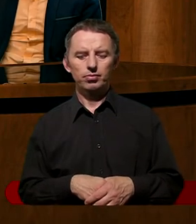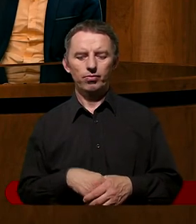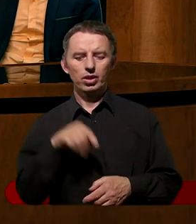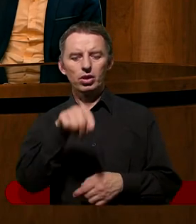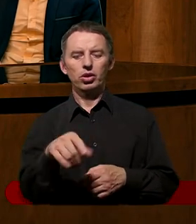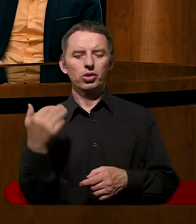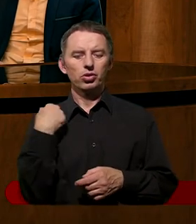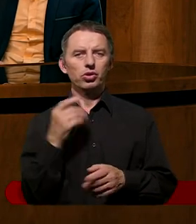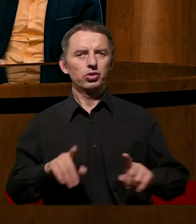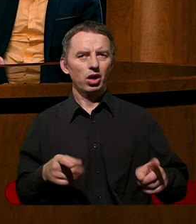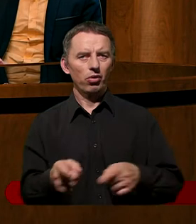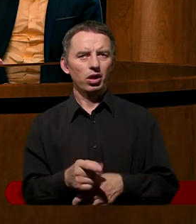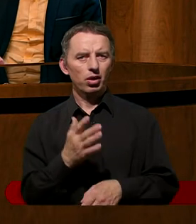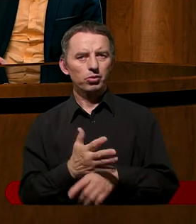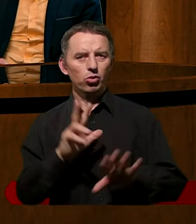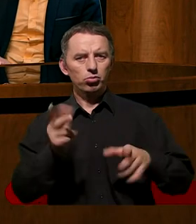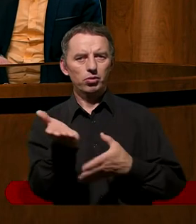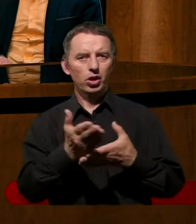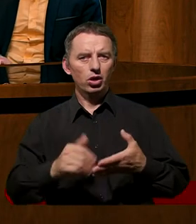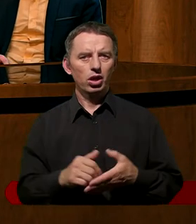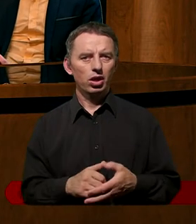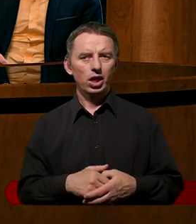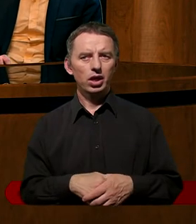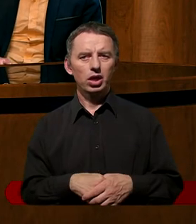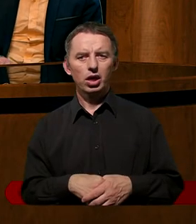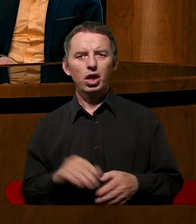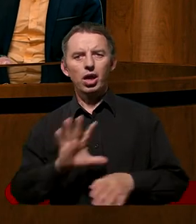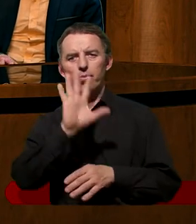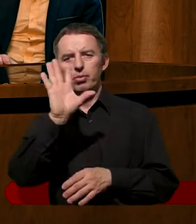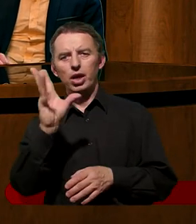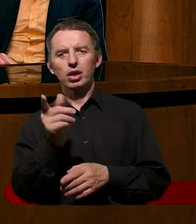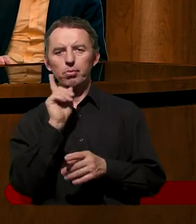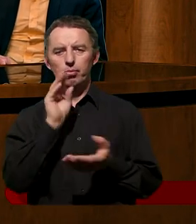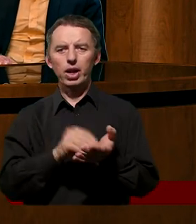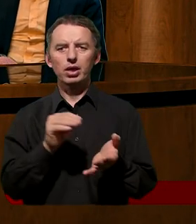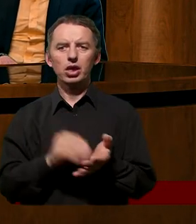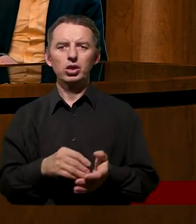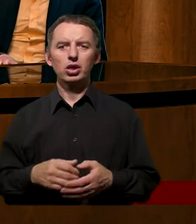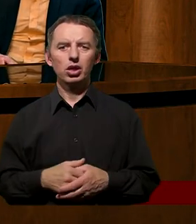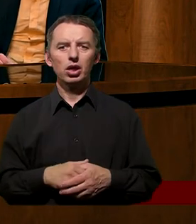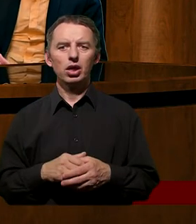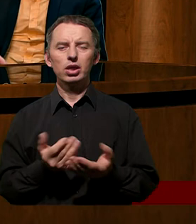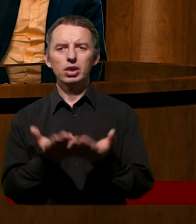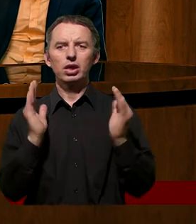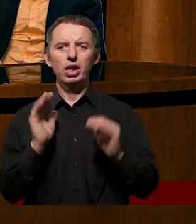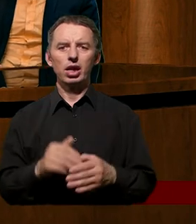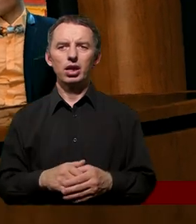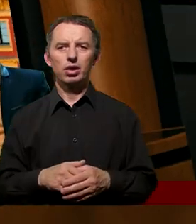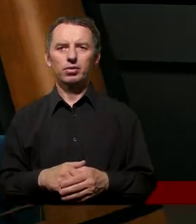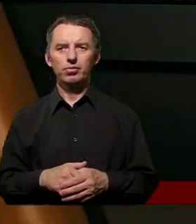58 rozdziale Izajasza są bardzo piękne i praktyczne wskazówki.